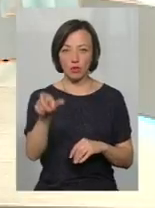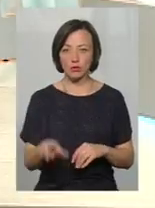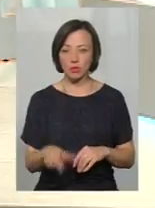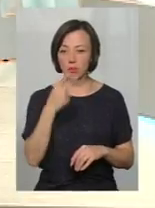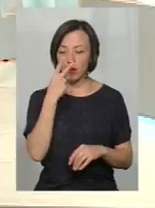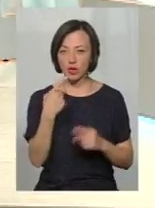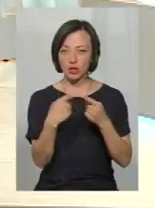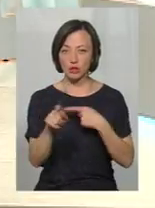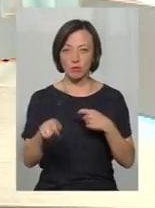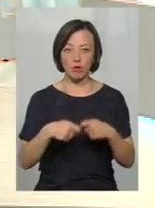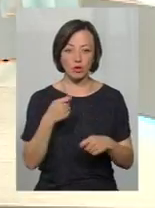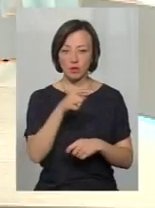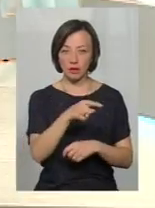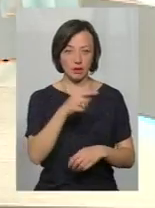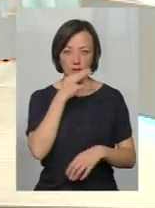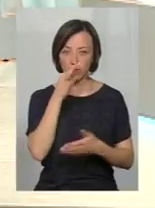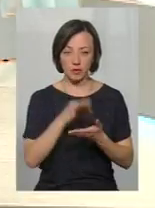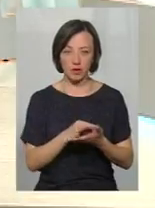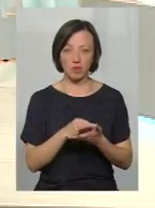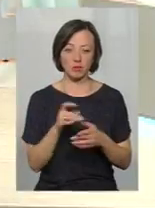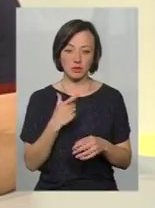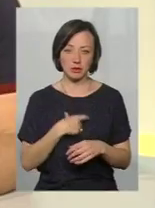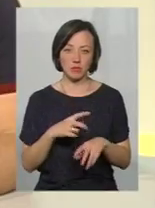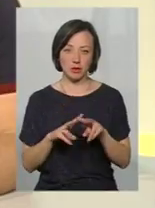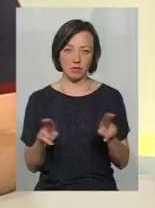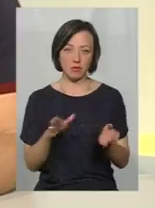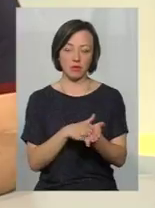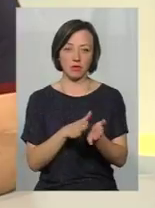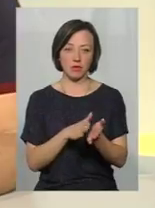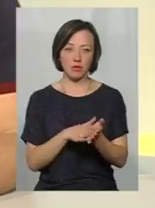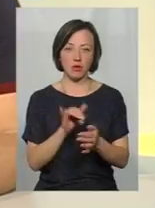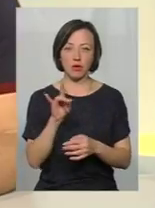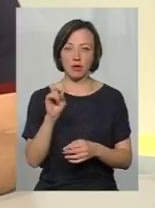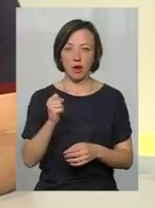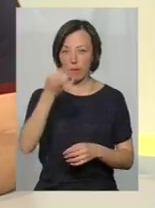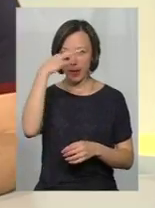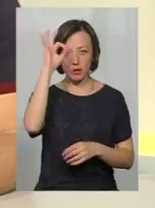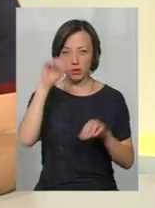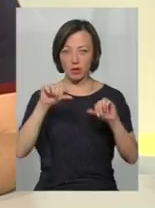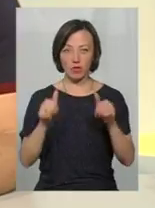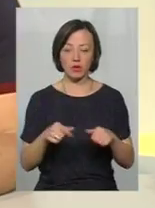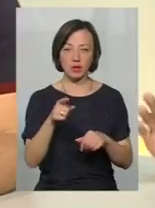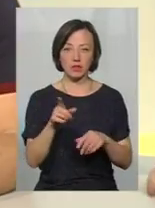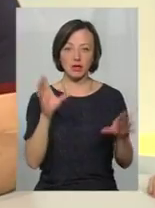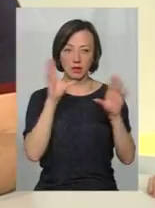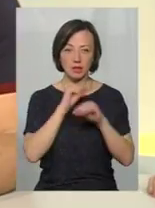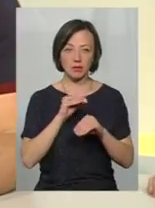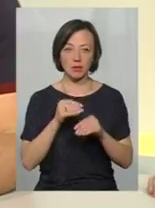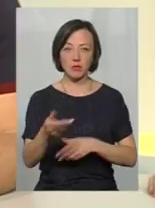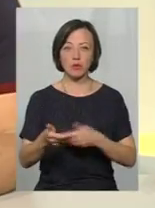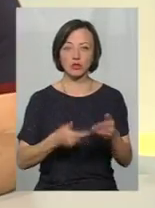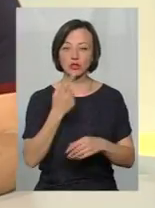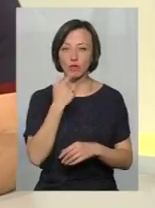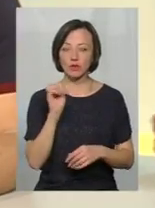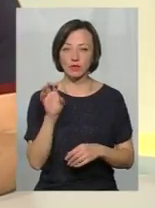як інший порушує, і його не притягнули до відповідальності, то вони плескають в долоні. Ура, тебе патрульні не оформили, ура, ти там десь пройшов на червоний